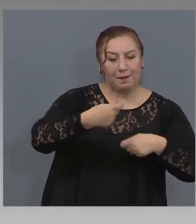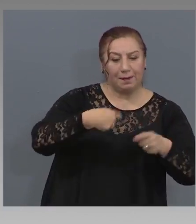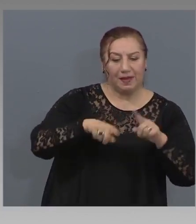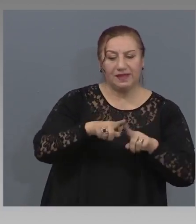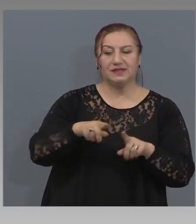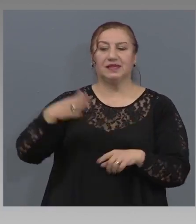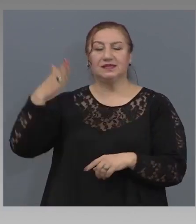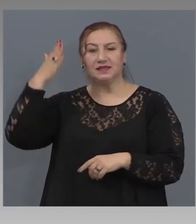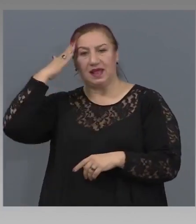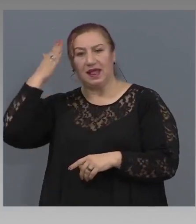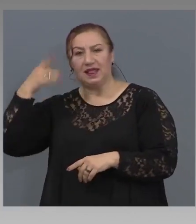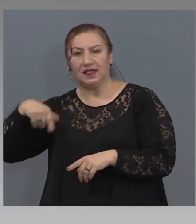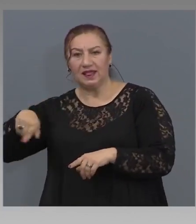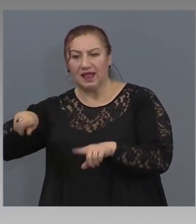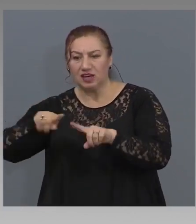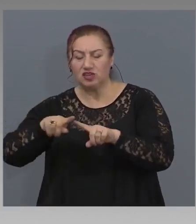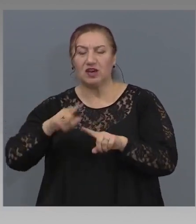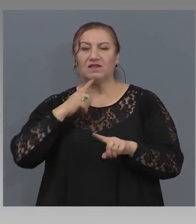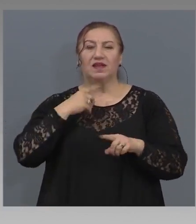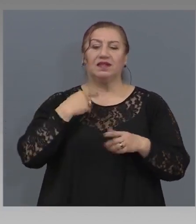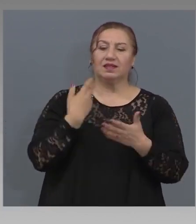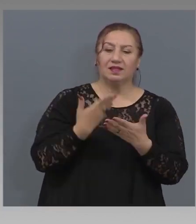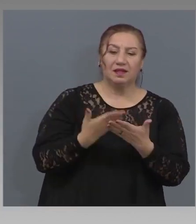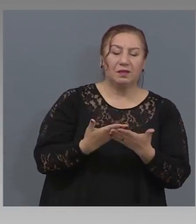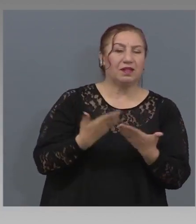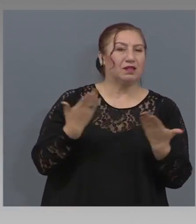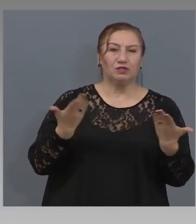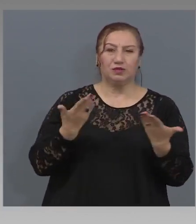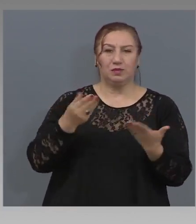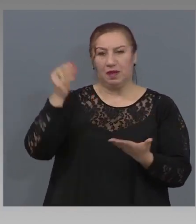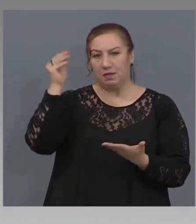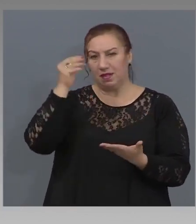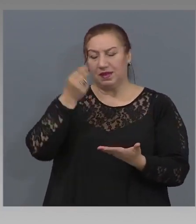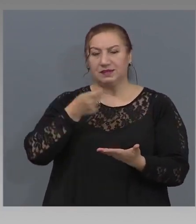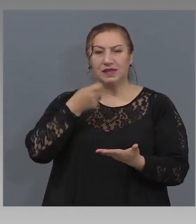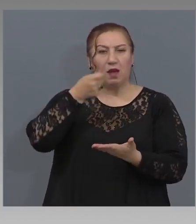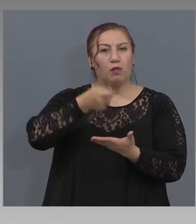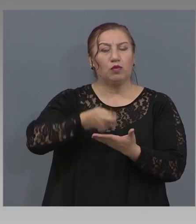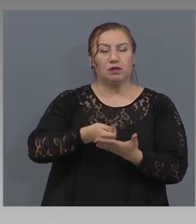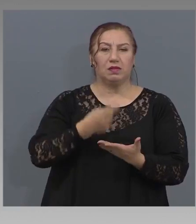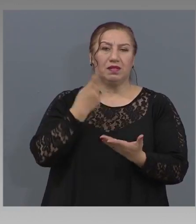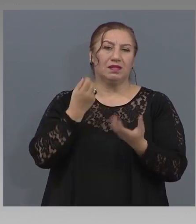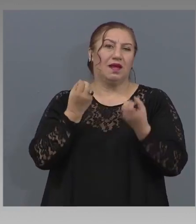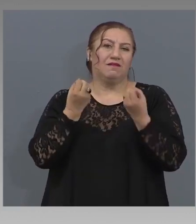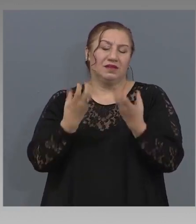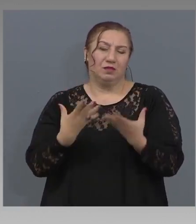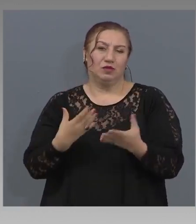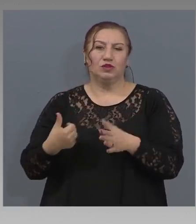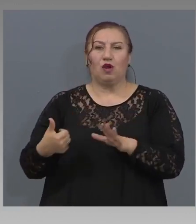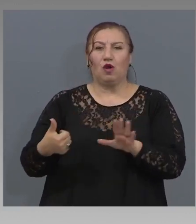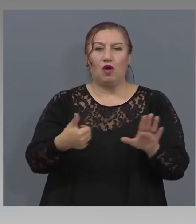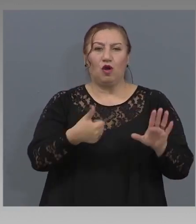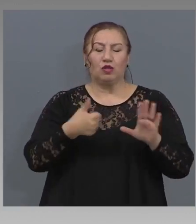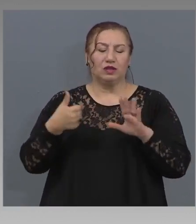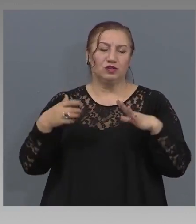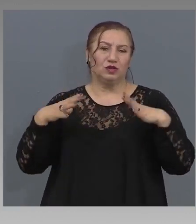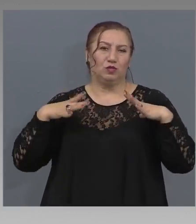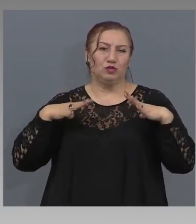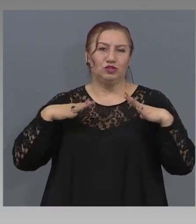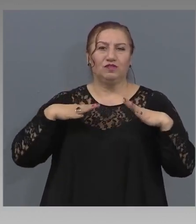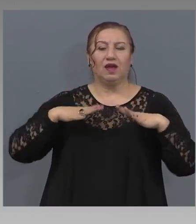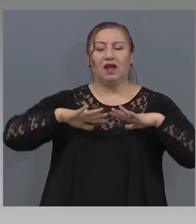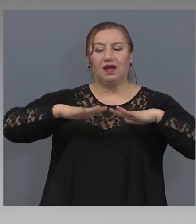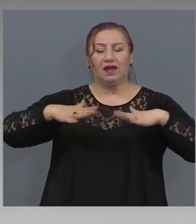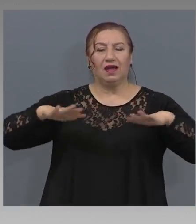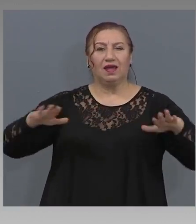да предложим на българския потребител една възможна, отлична почивка на море или на